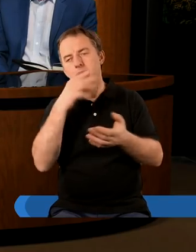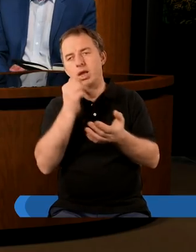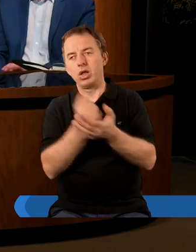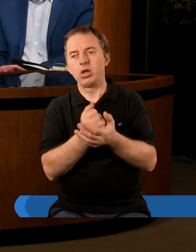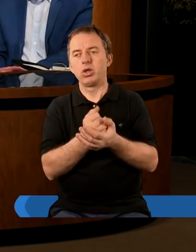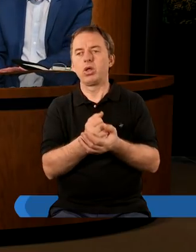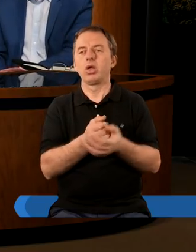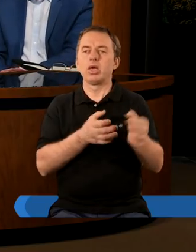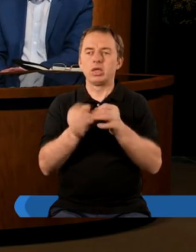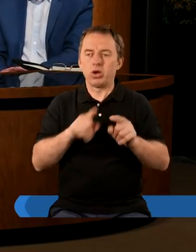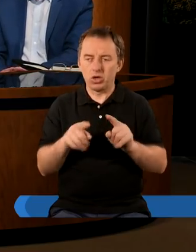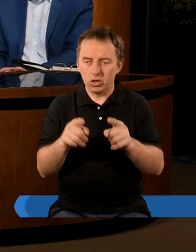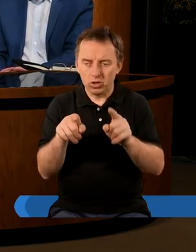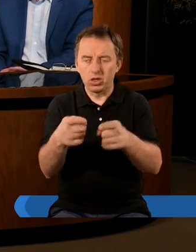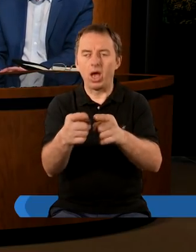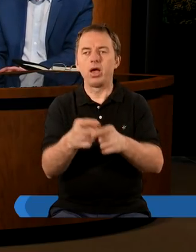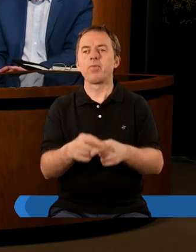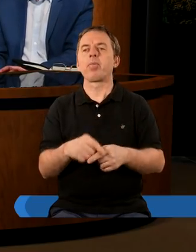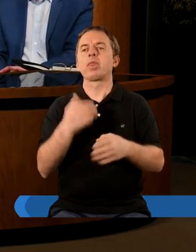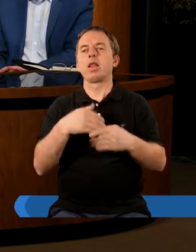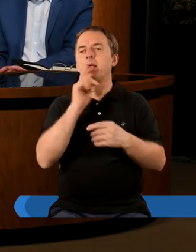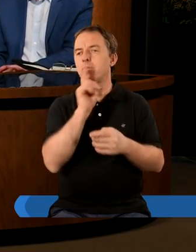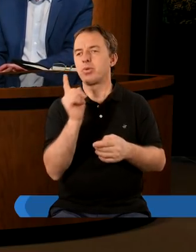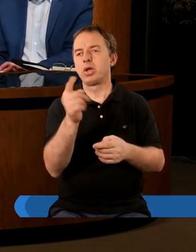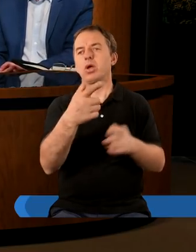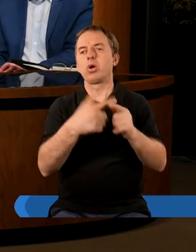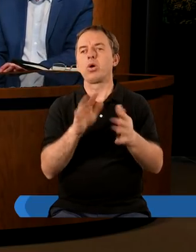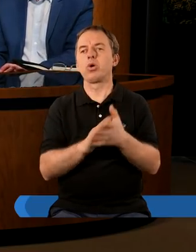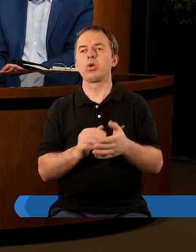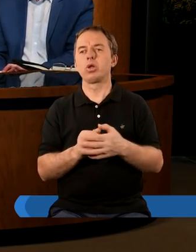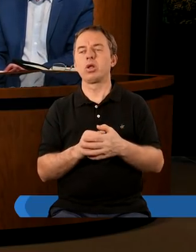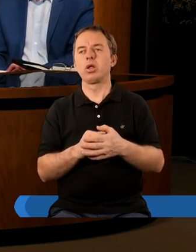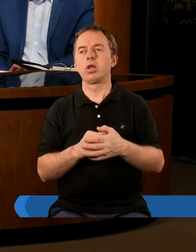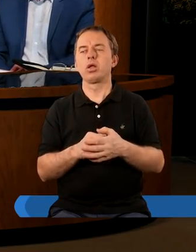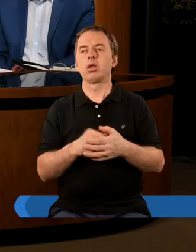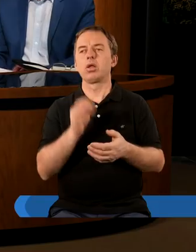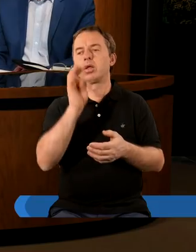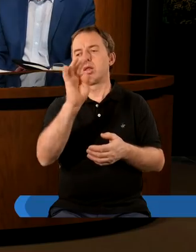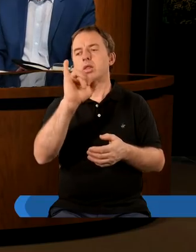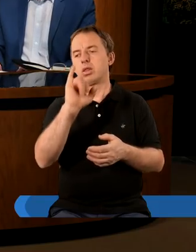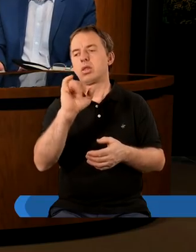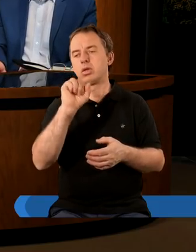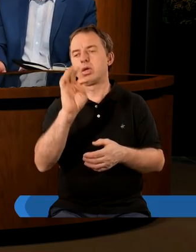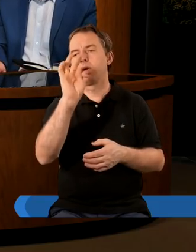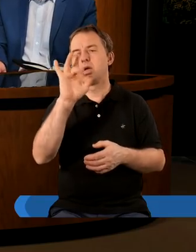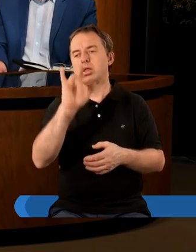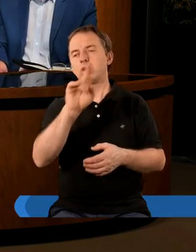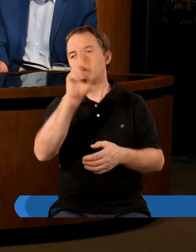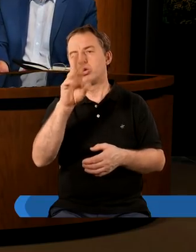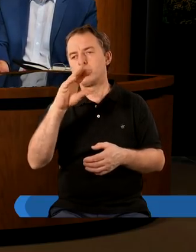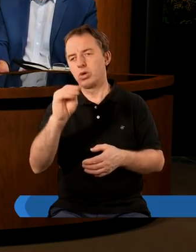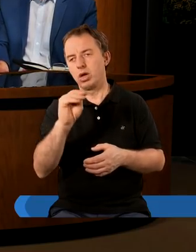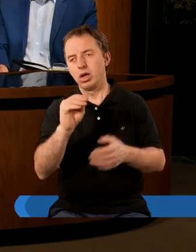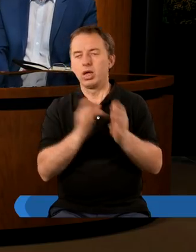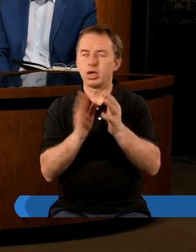list. Historia toczy się dalej. I kolejne przesłanie dotyczy Kościoła w teatyrze. w jaki sposób